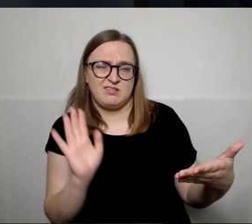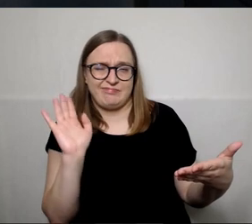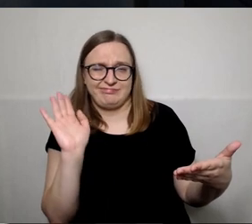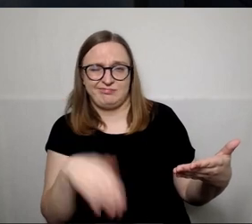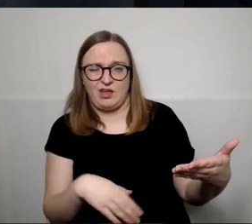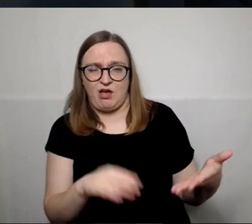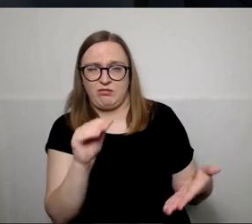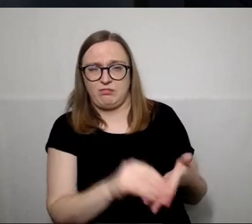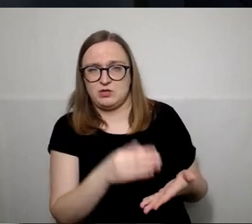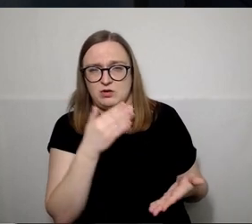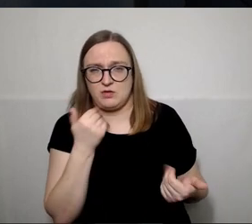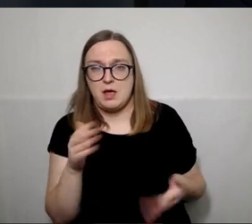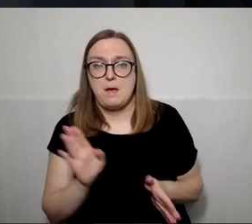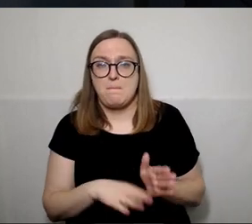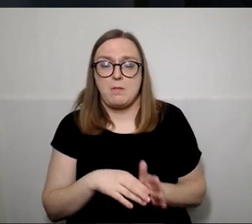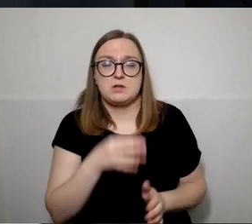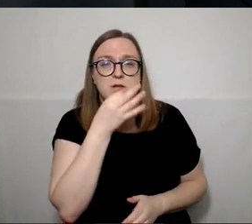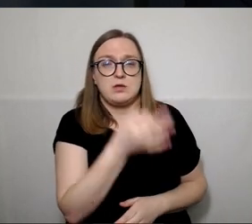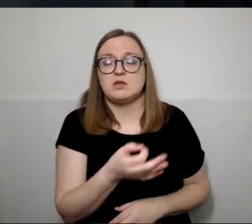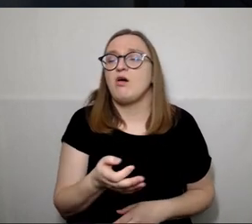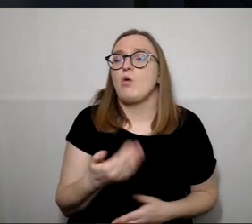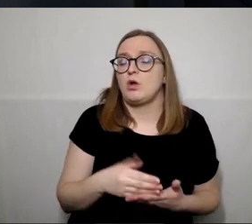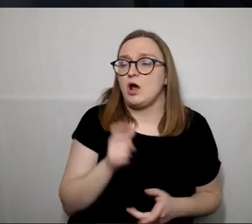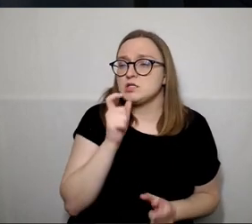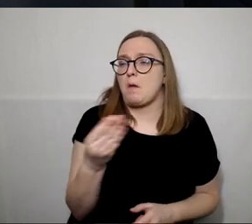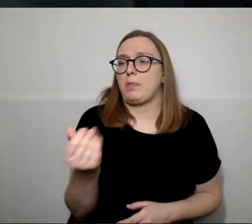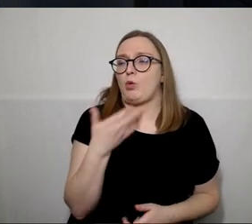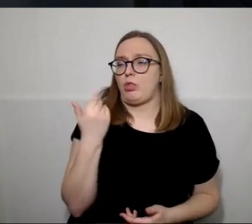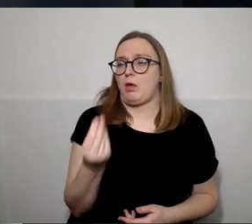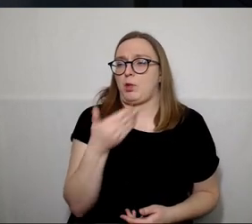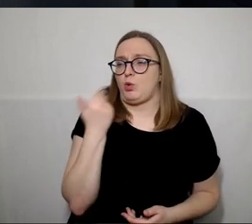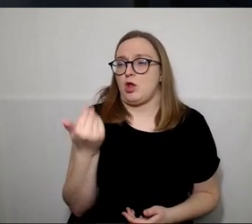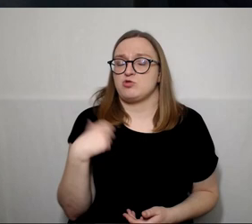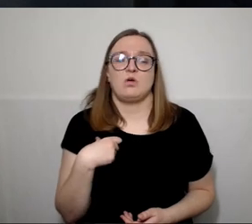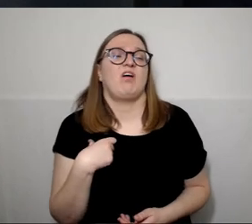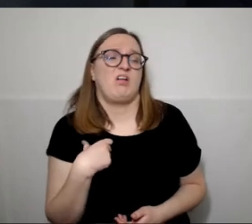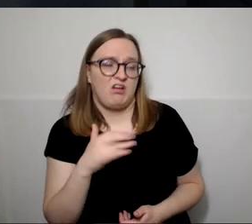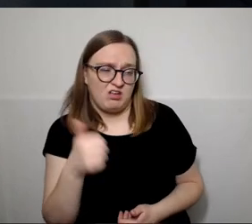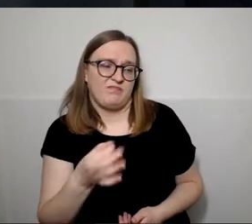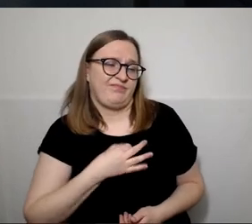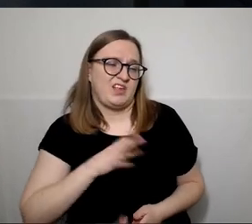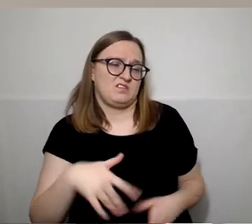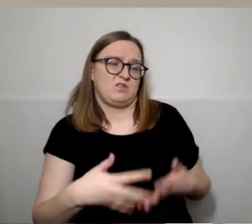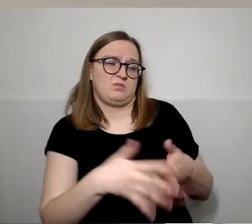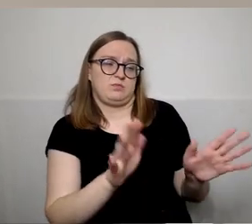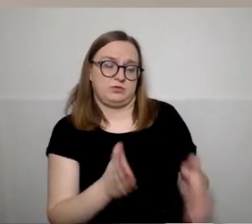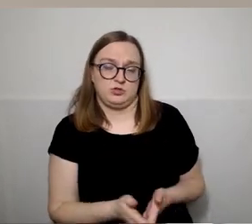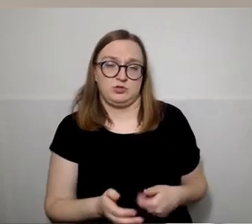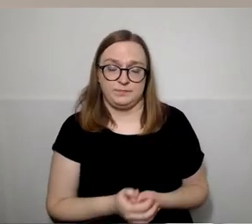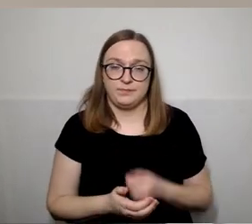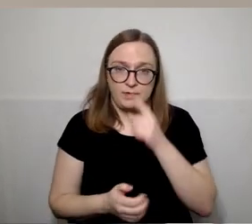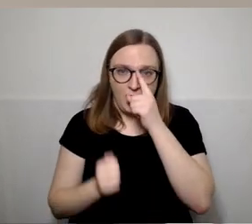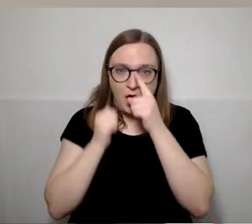paprasčiausiai yra pasakomi jiems, kad nėra pinigų. Ir tos jų nurai ir pageidavimai nebus gyvendinami. Ačiū,